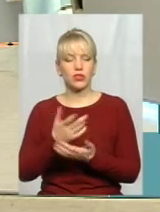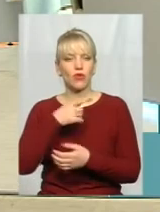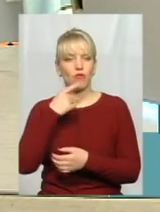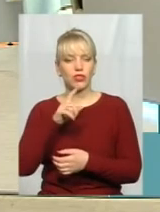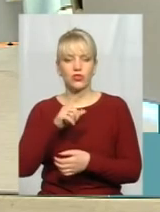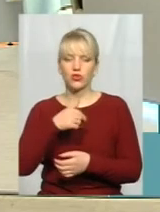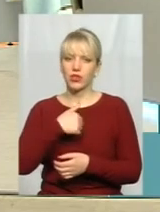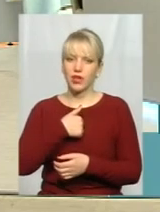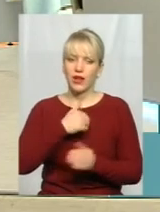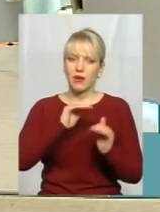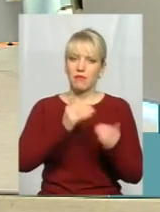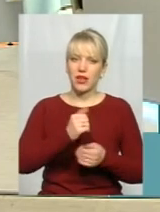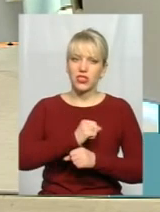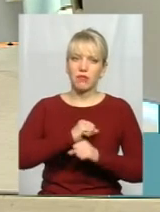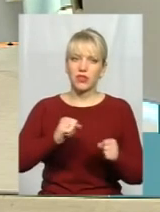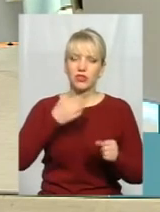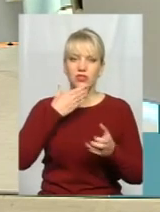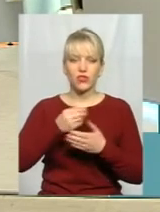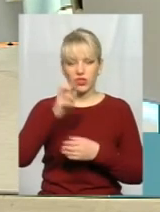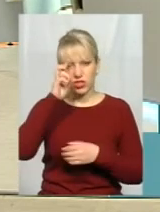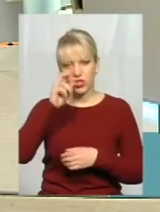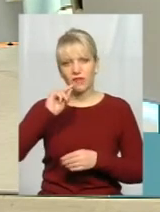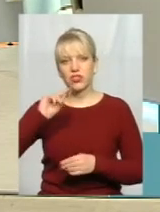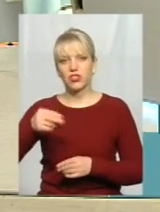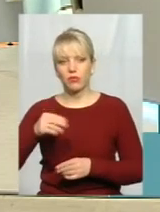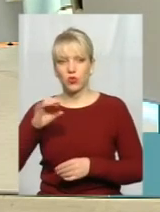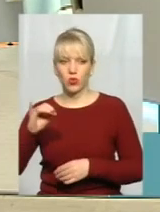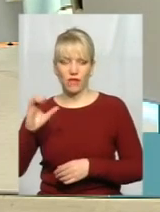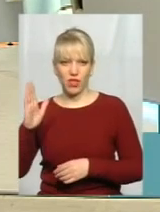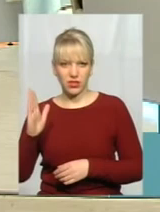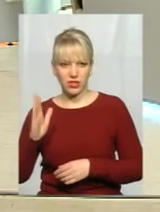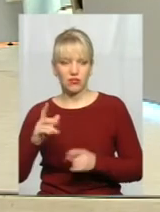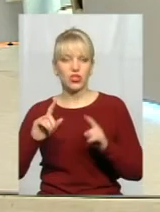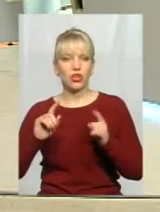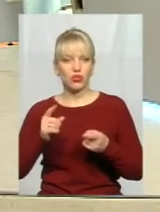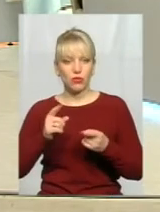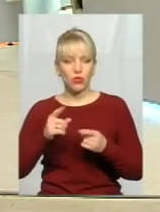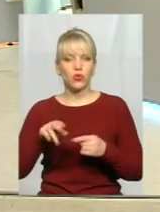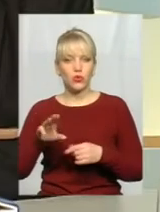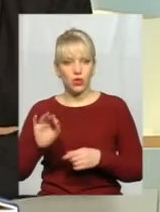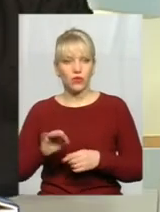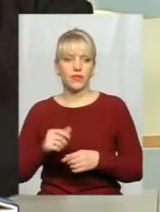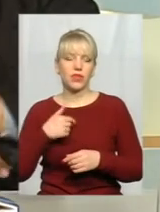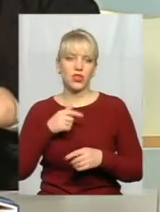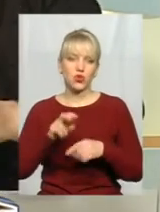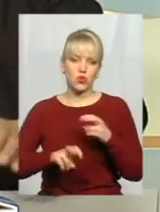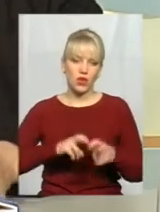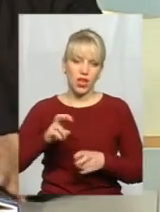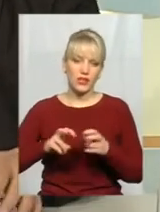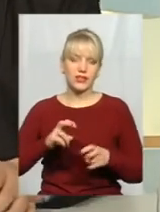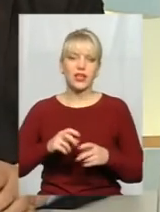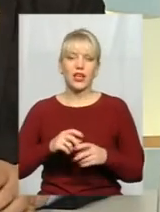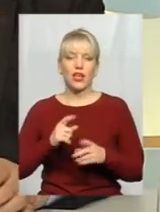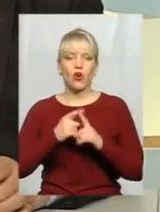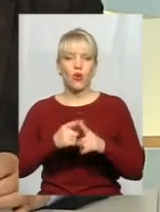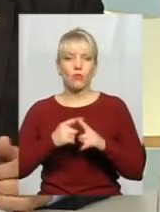що я менший патріот в своїй державі, чим Юрій Валентинович, розумієте? Тому-то і шукалися компроміси. Тому